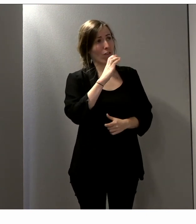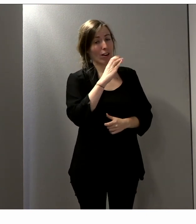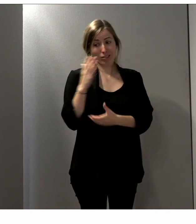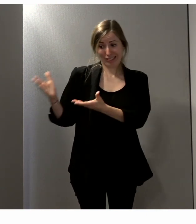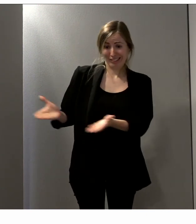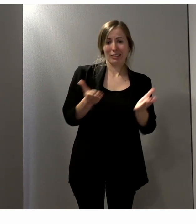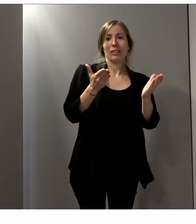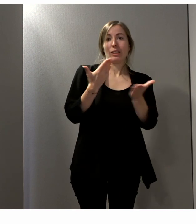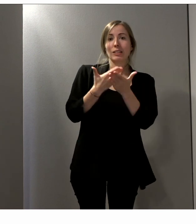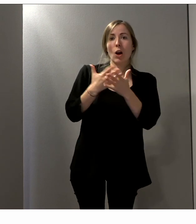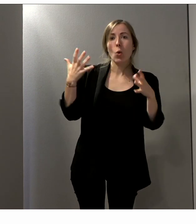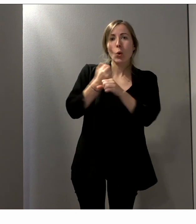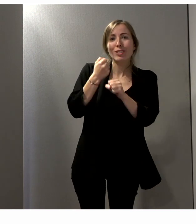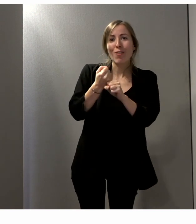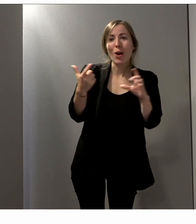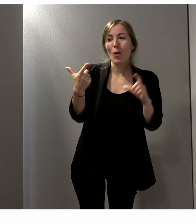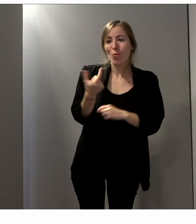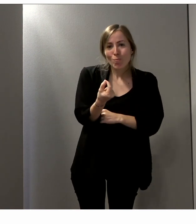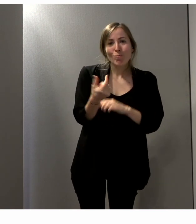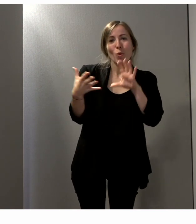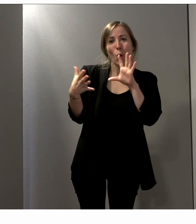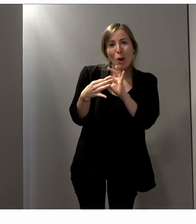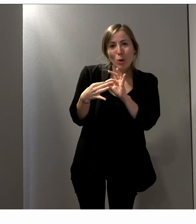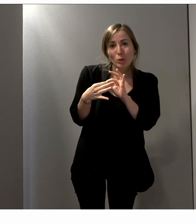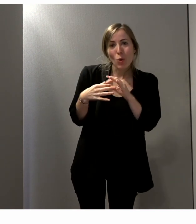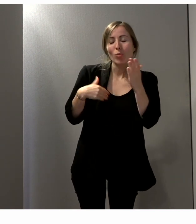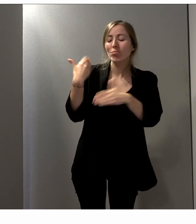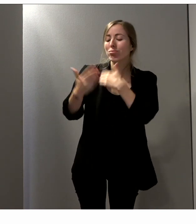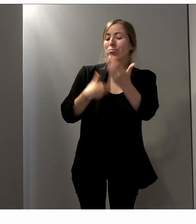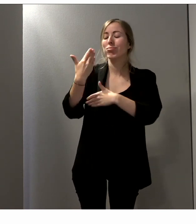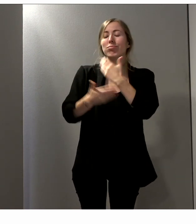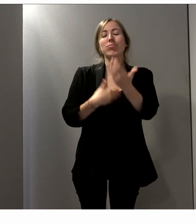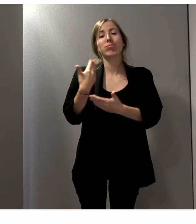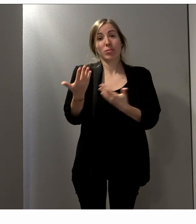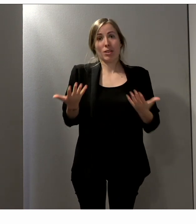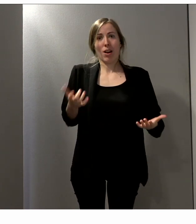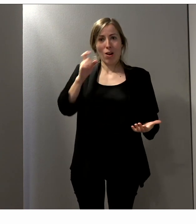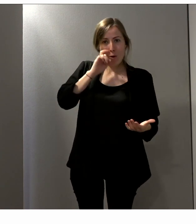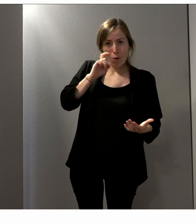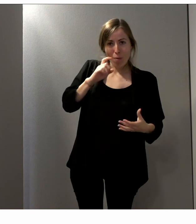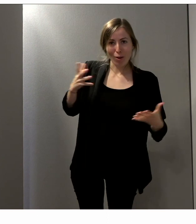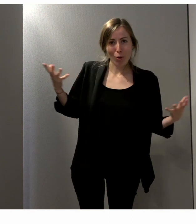assez important. Et désormais, on remarque que pour certaines